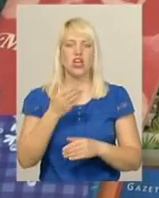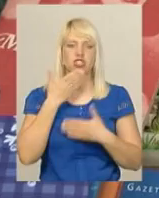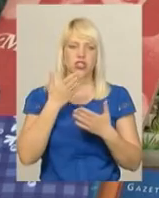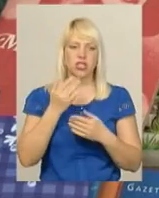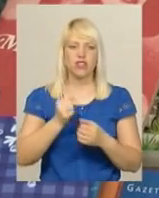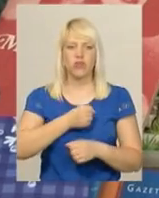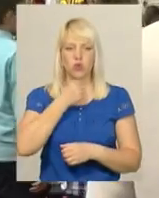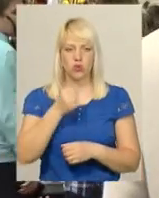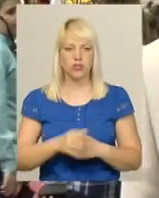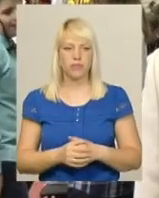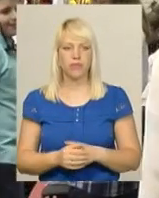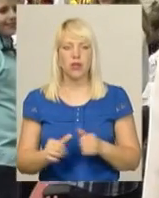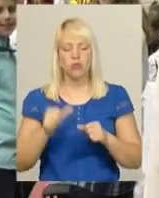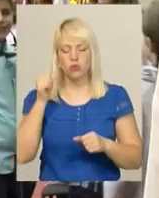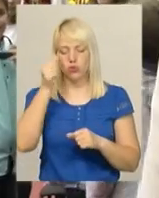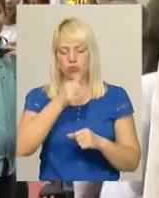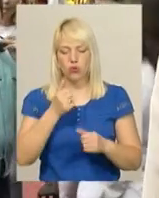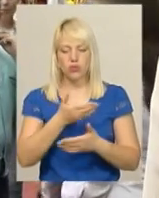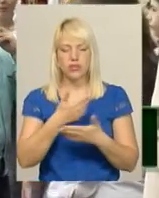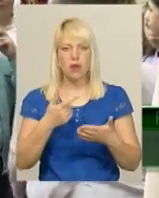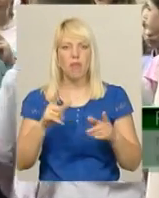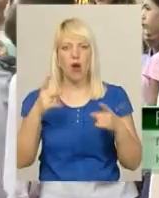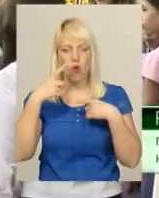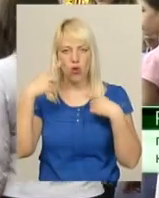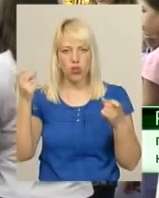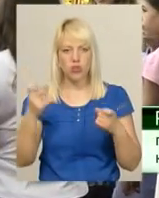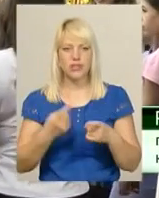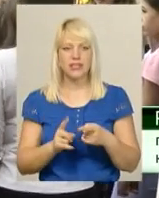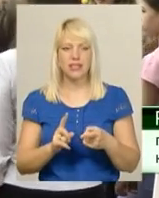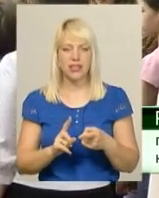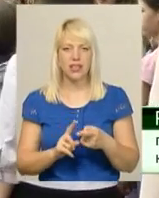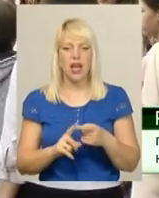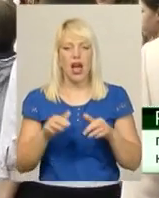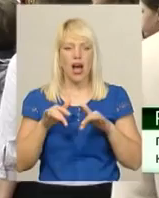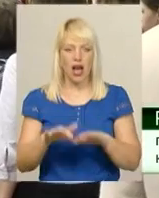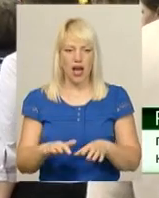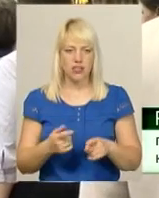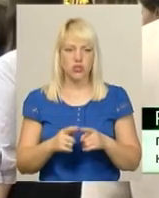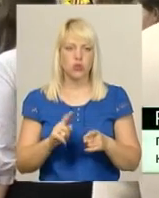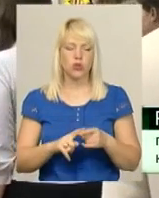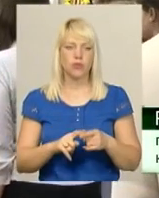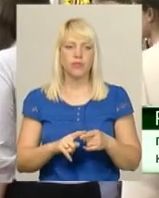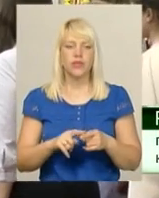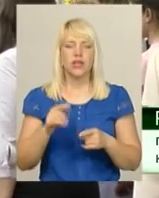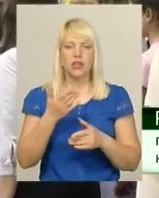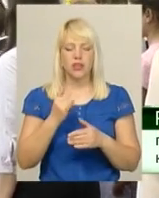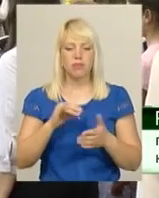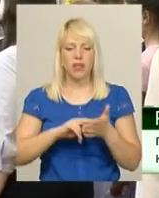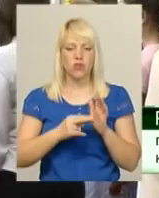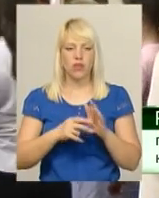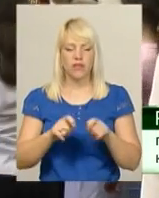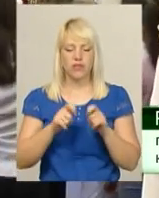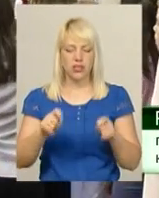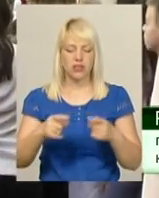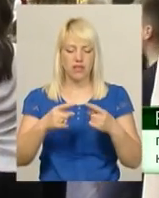«В минулому році ми оголосили акцію «Спрезентуй польські акціоншки» для польського столовження міста Крестілова. Ми планували відкрити відділ